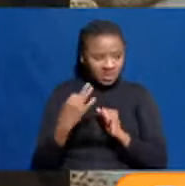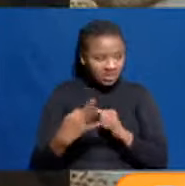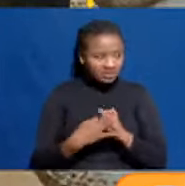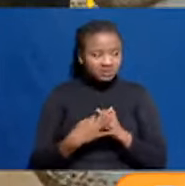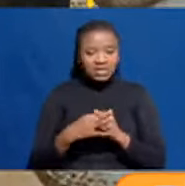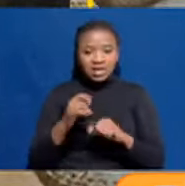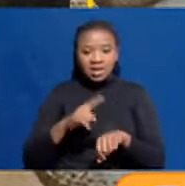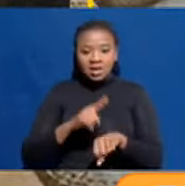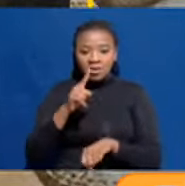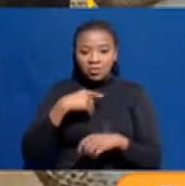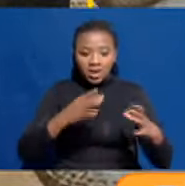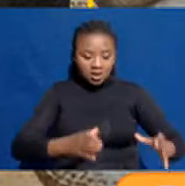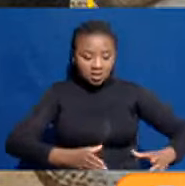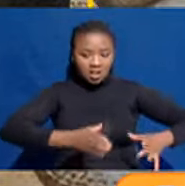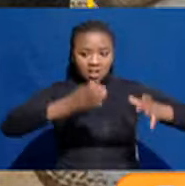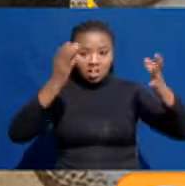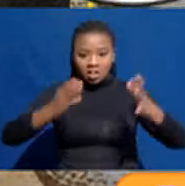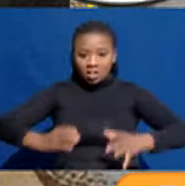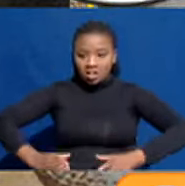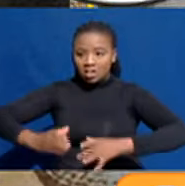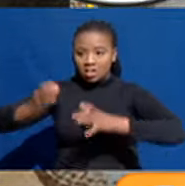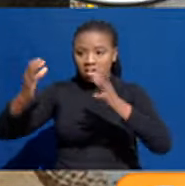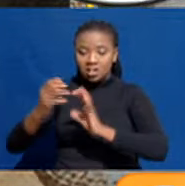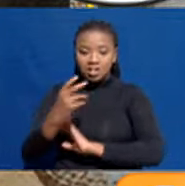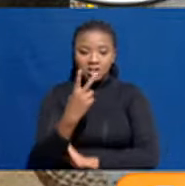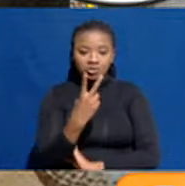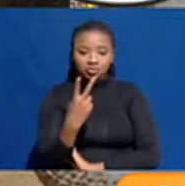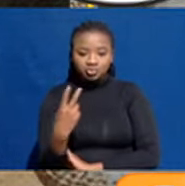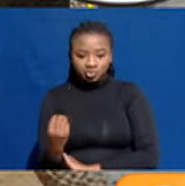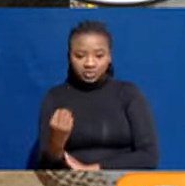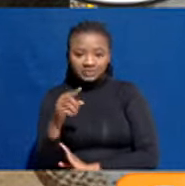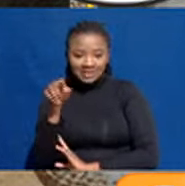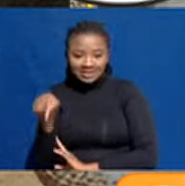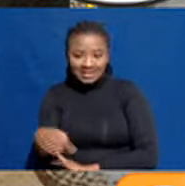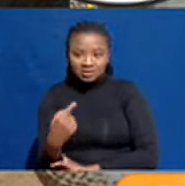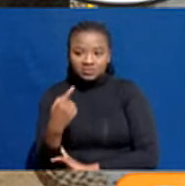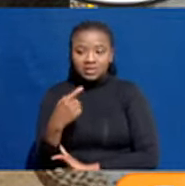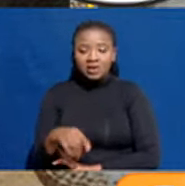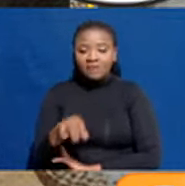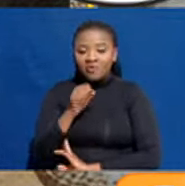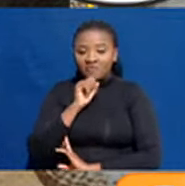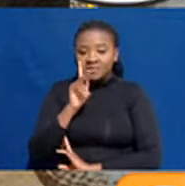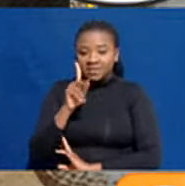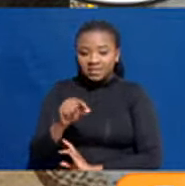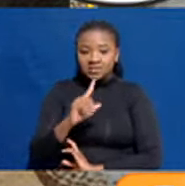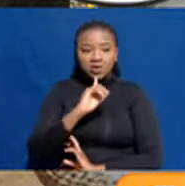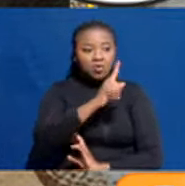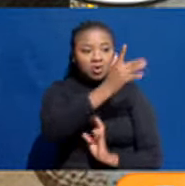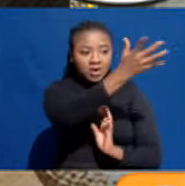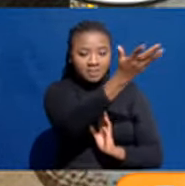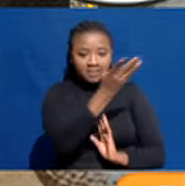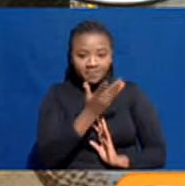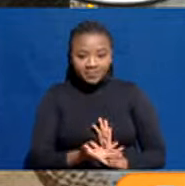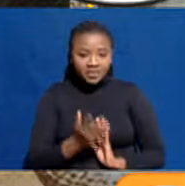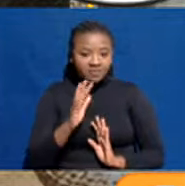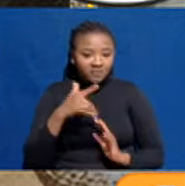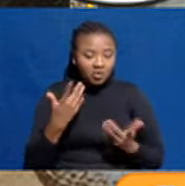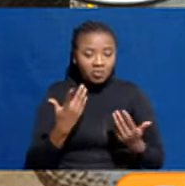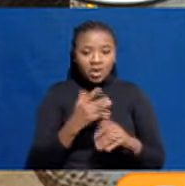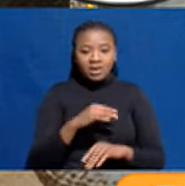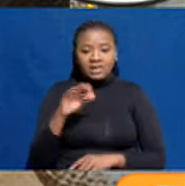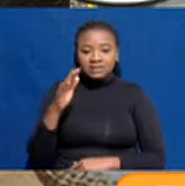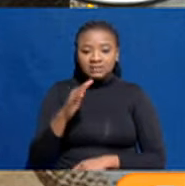magunia 1020 ya sukari ya kilo hamsini ya livyo ingizo nchini kutoka taifa la Zimbabwe kupitia